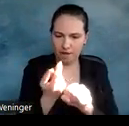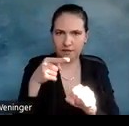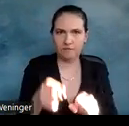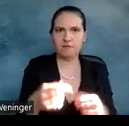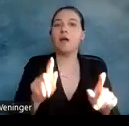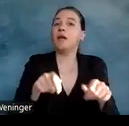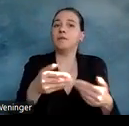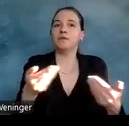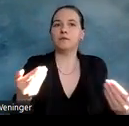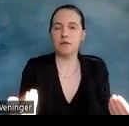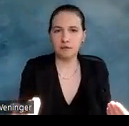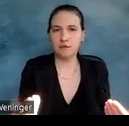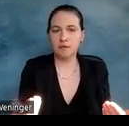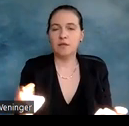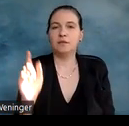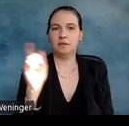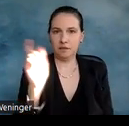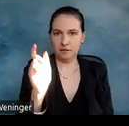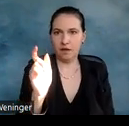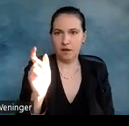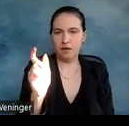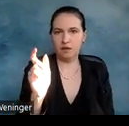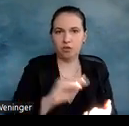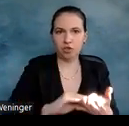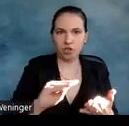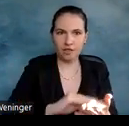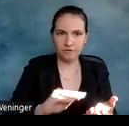ist die digitale Schrift Lexent.